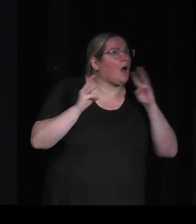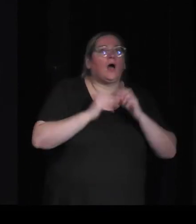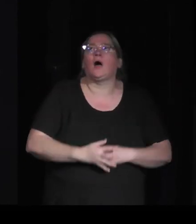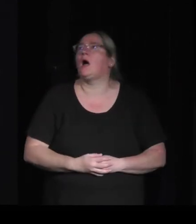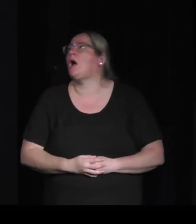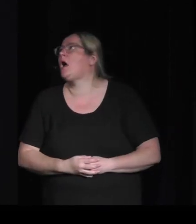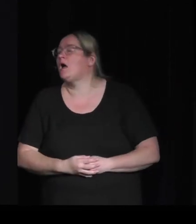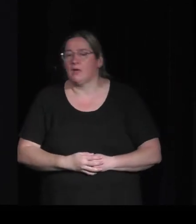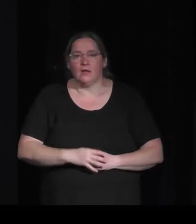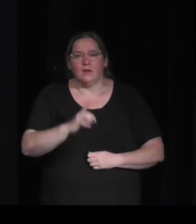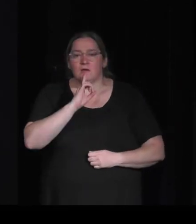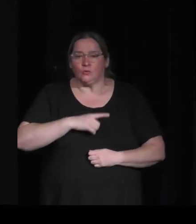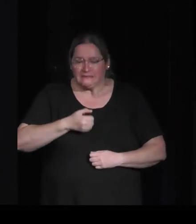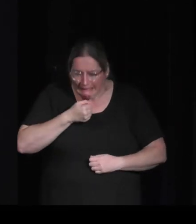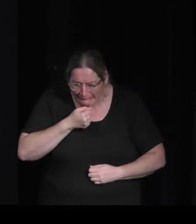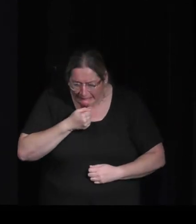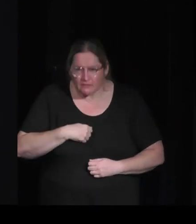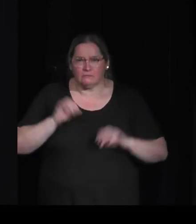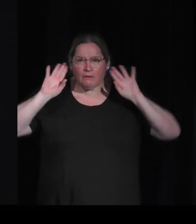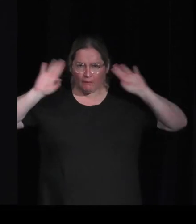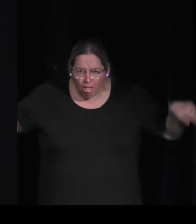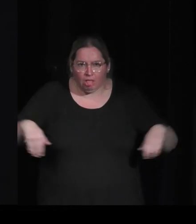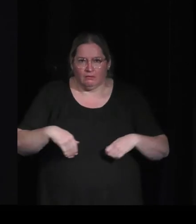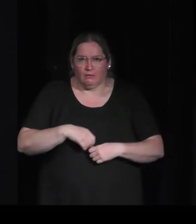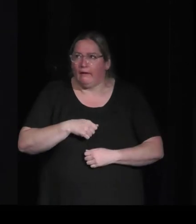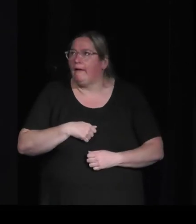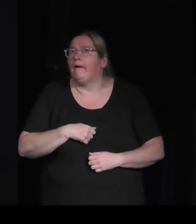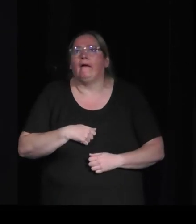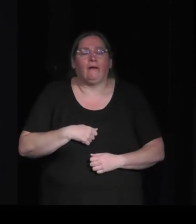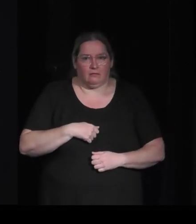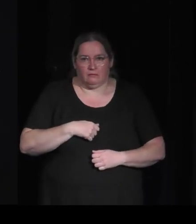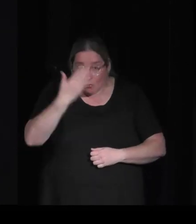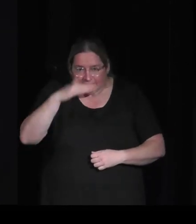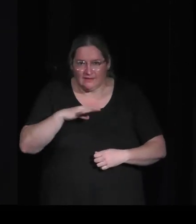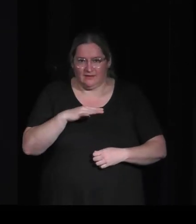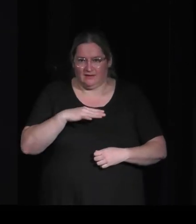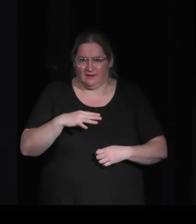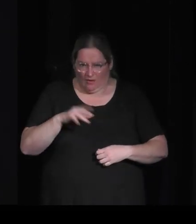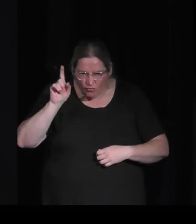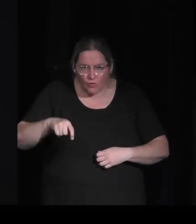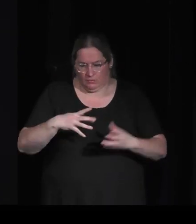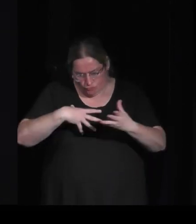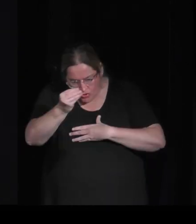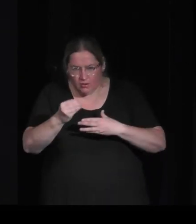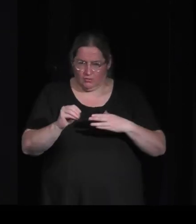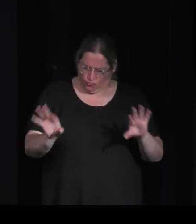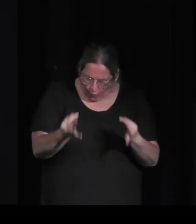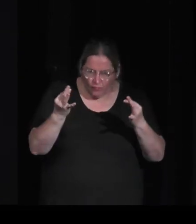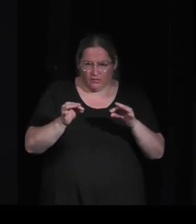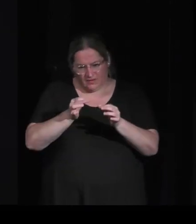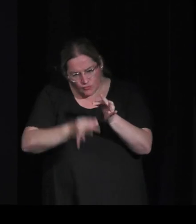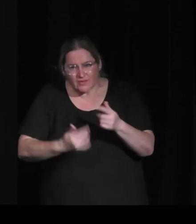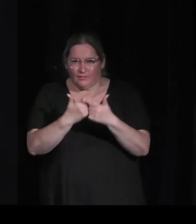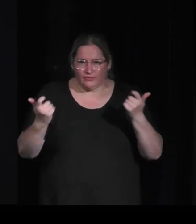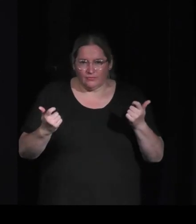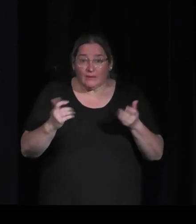consignes et il disait que c'était pas le seul truc c'est à dire qu'on voyait qu'il y avait une tension entre la dynamique du jeu c'était de résoudre une énigme et puis l'effet la